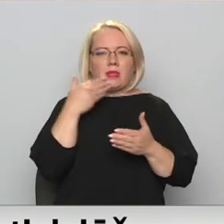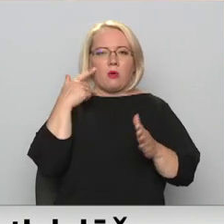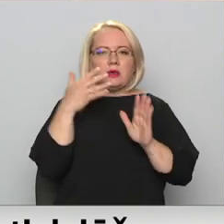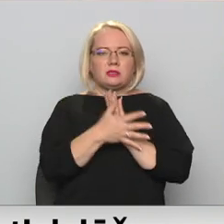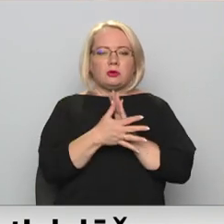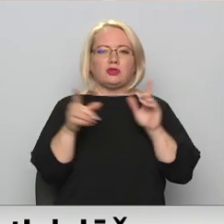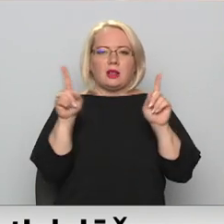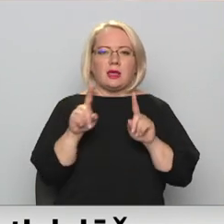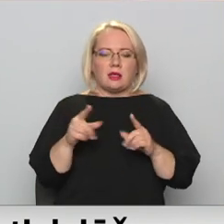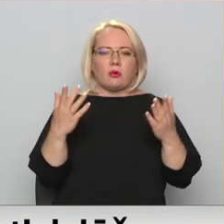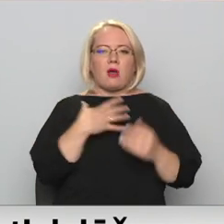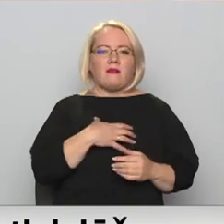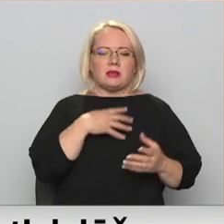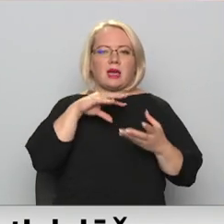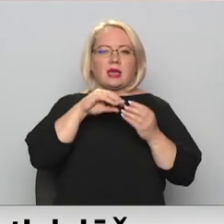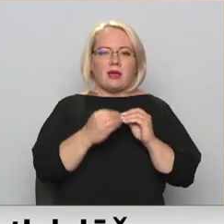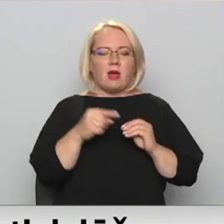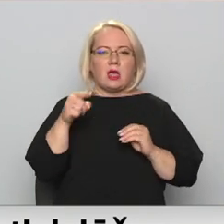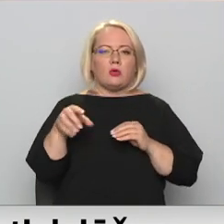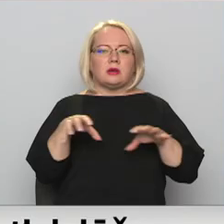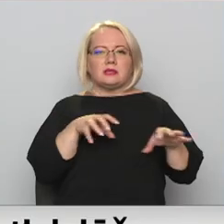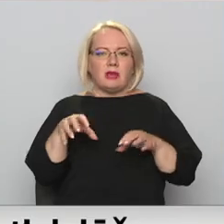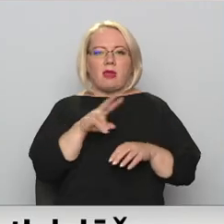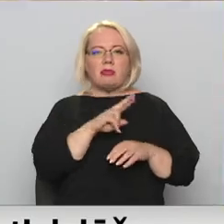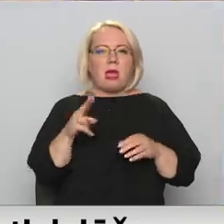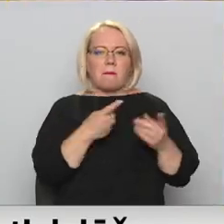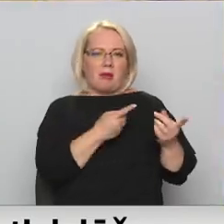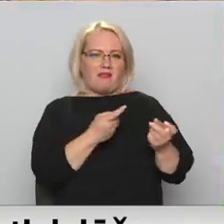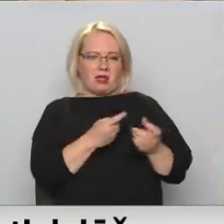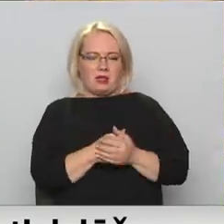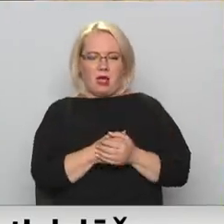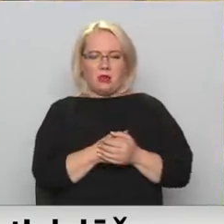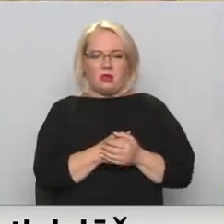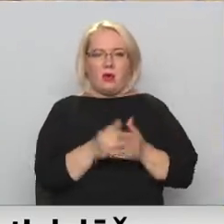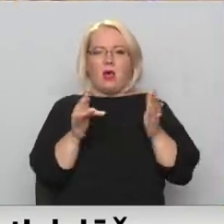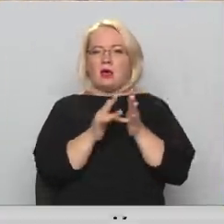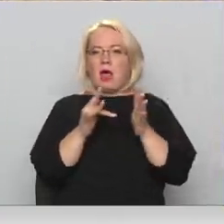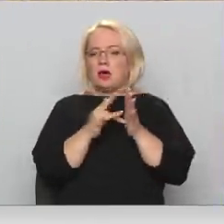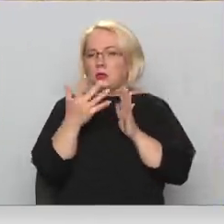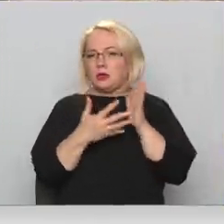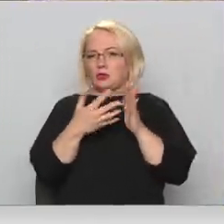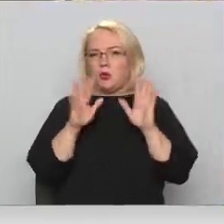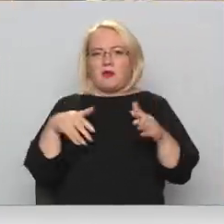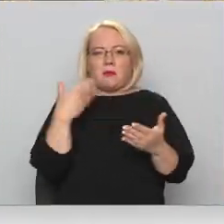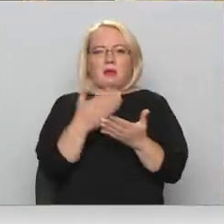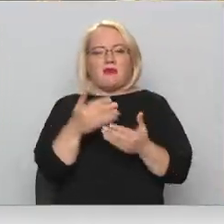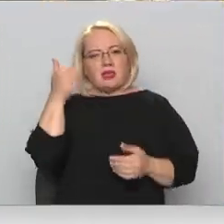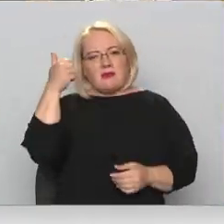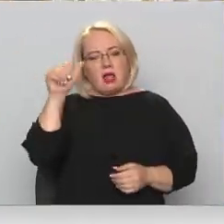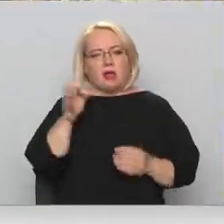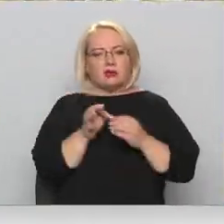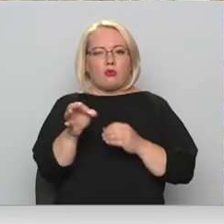ko vajadzētu ievērot, lai tos dzīvnieku speciāli nepievīlinātu. Kādu tad risinājumu var piedāvāt Valks novada